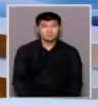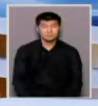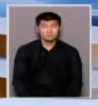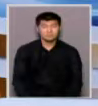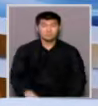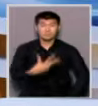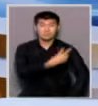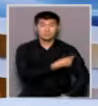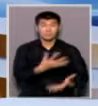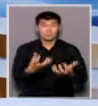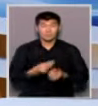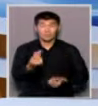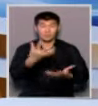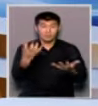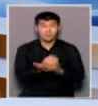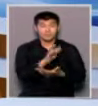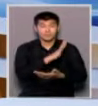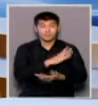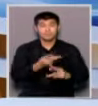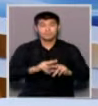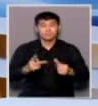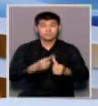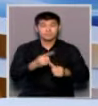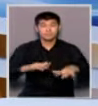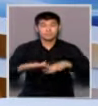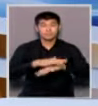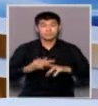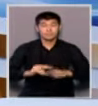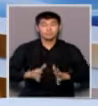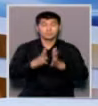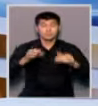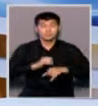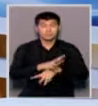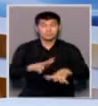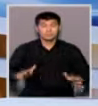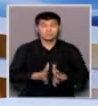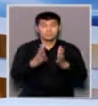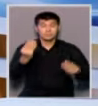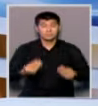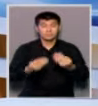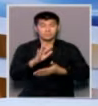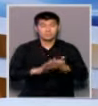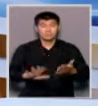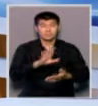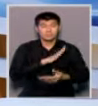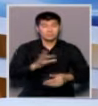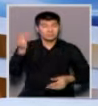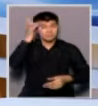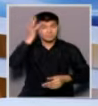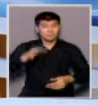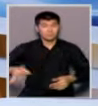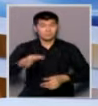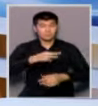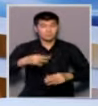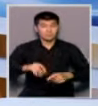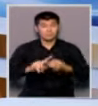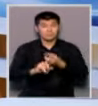Вакцина алда, ақшалай сұйлығы тұқ. Осын байатау мен қалғы арасында кеңінен тарған алқымды 30 ойыны жалғасын табуды. Еске салсақ, обыста